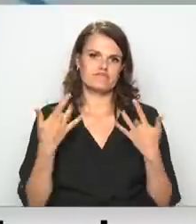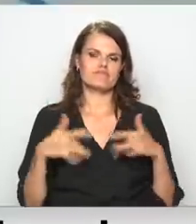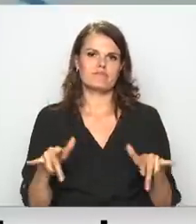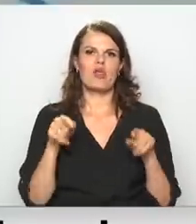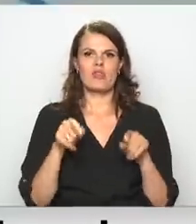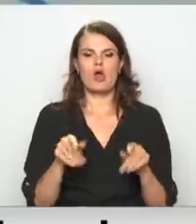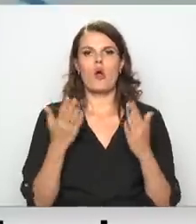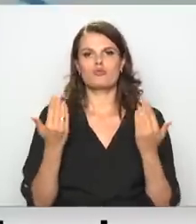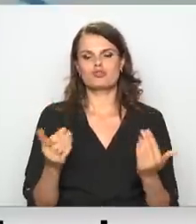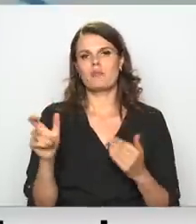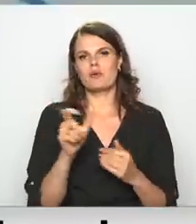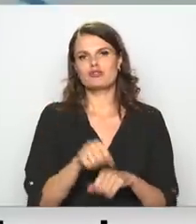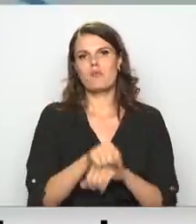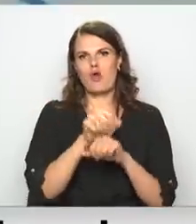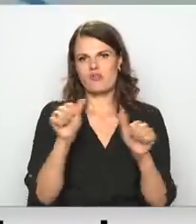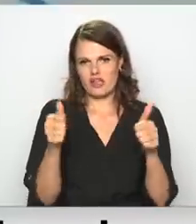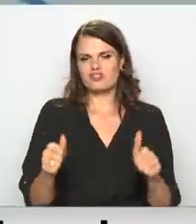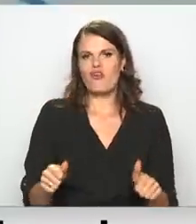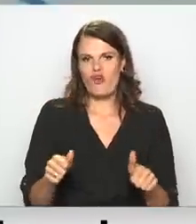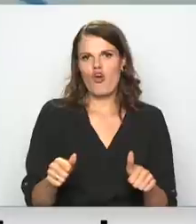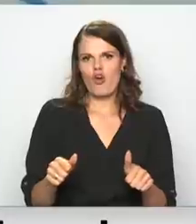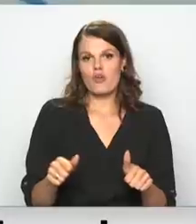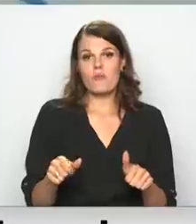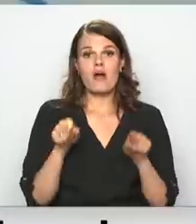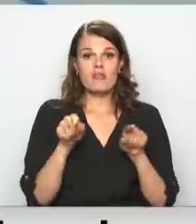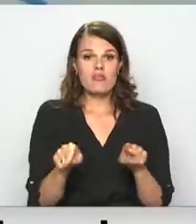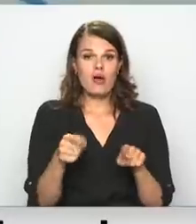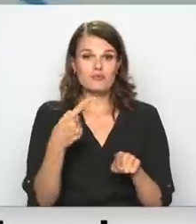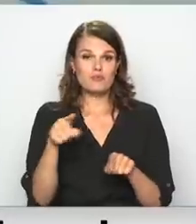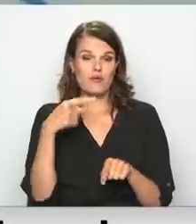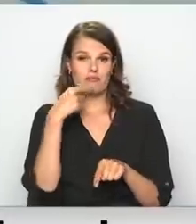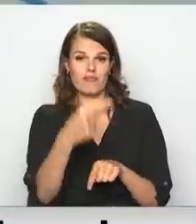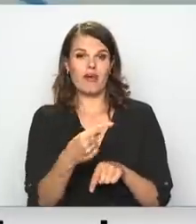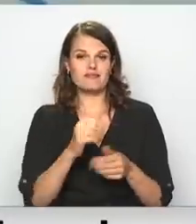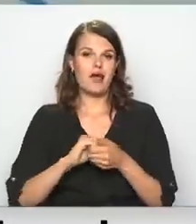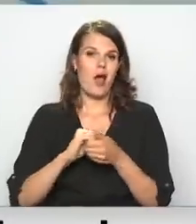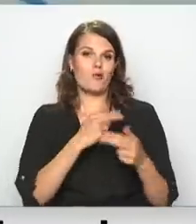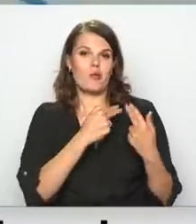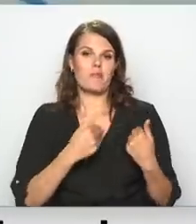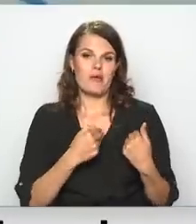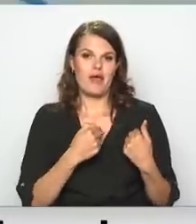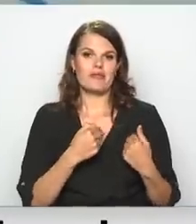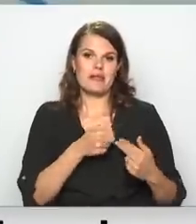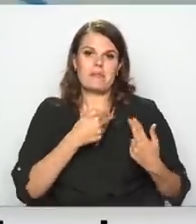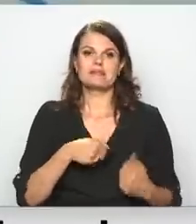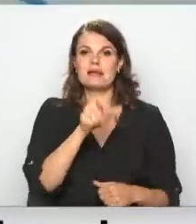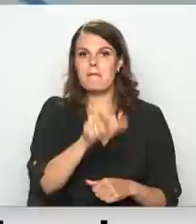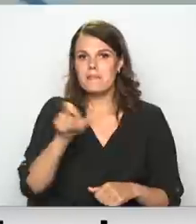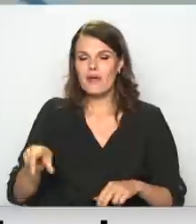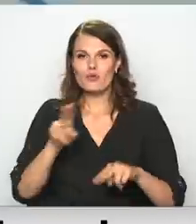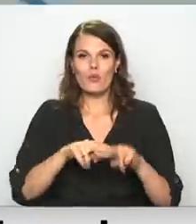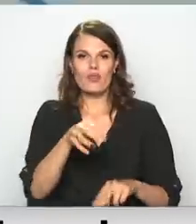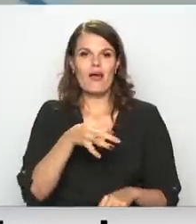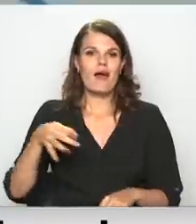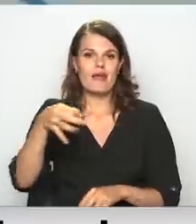būs šī brīža protesta forma, jo tas, ko norāda arī līdzda biedri un reģionālie līderi